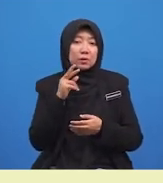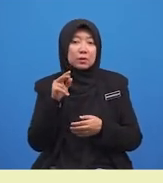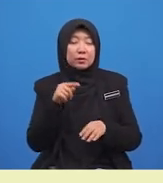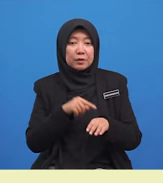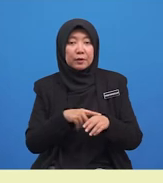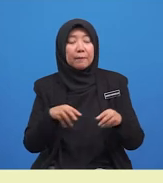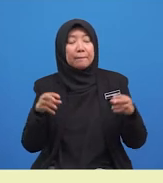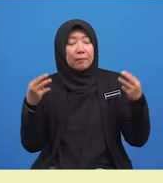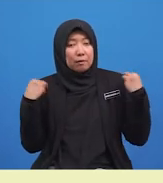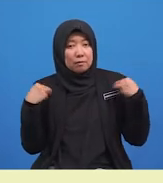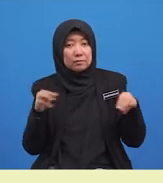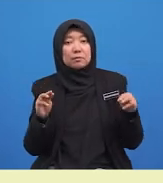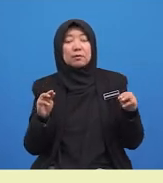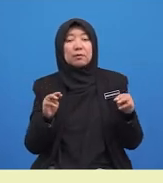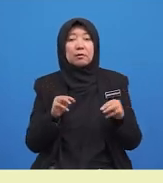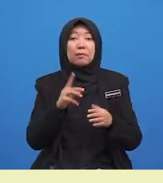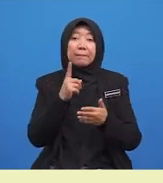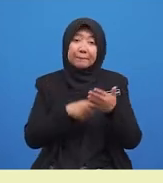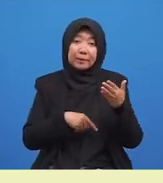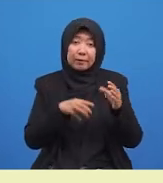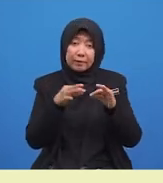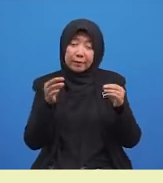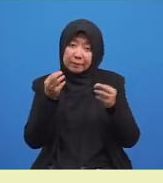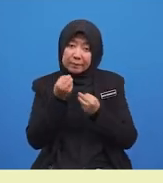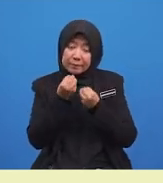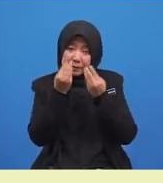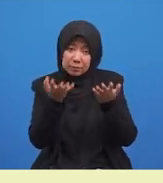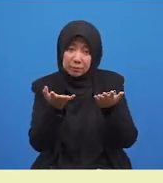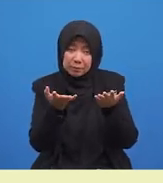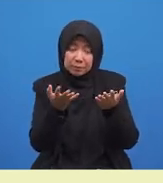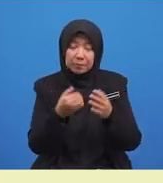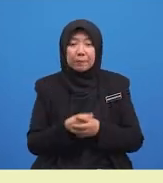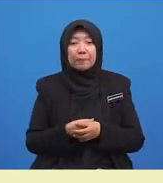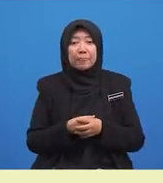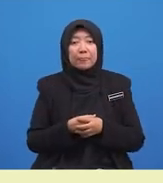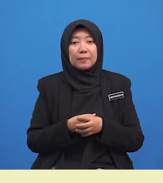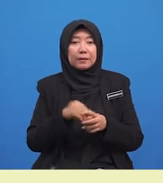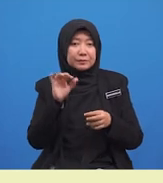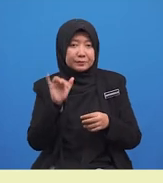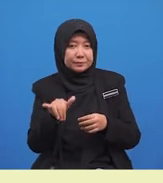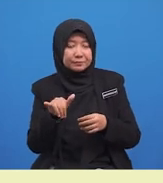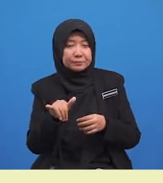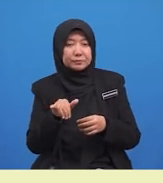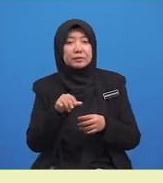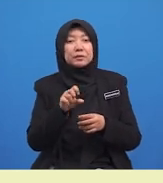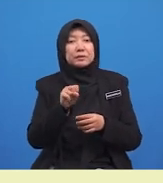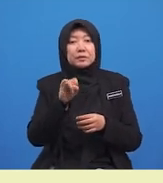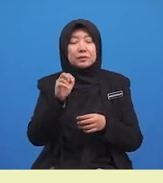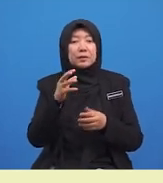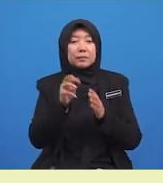Apakah ayat majmuknya? Ya, Ayat majmuknya ialah Siti